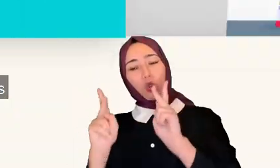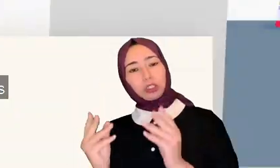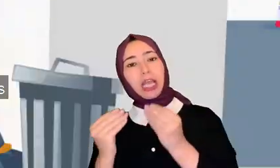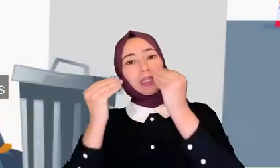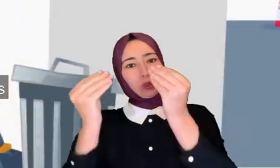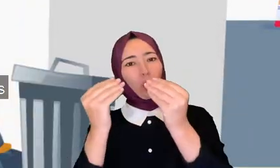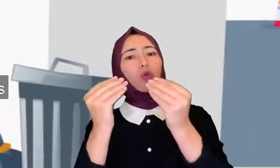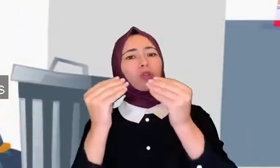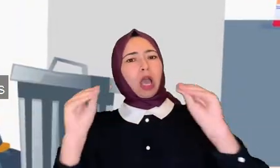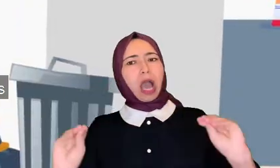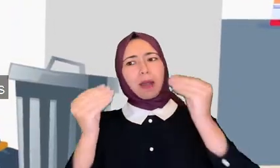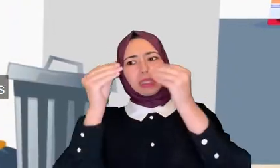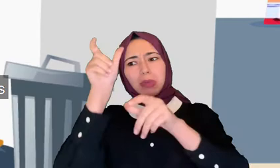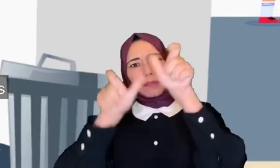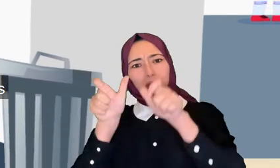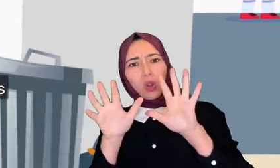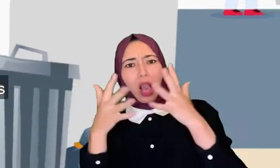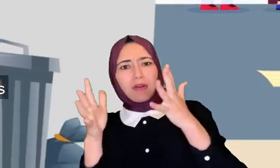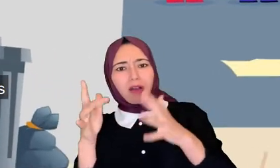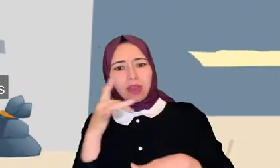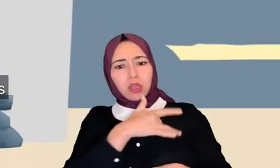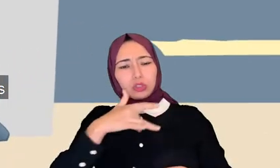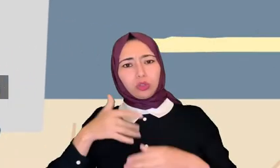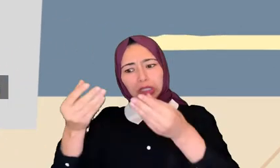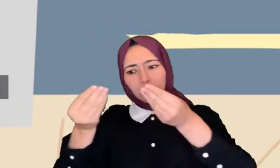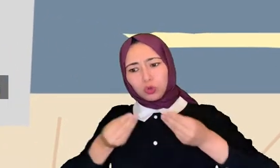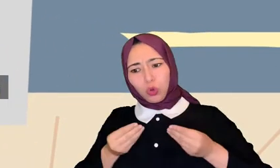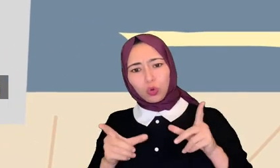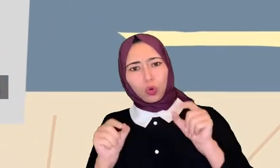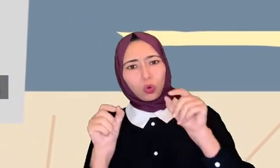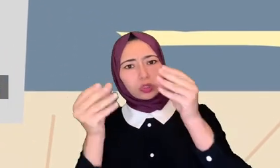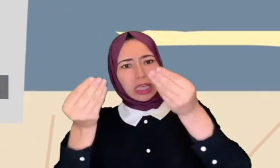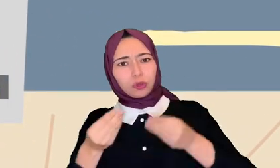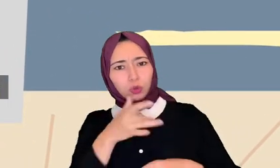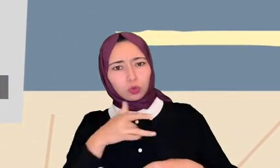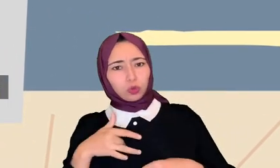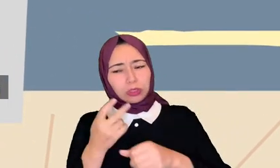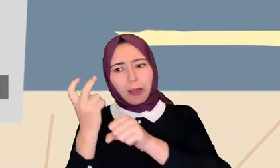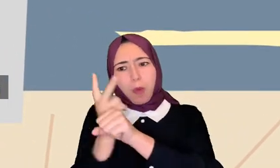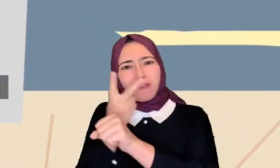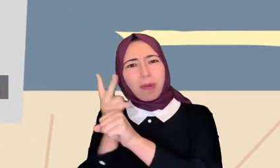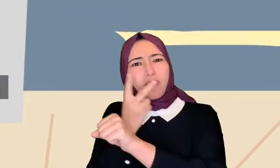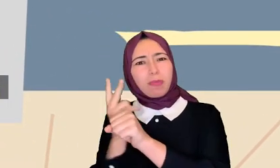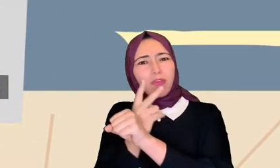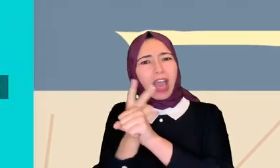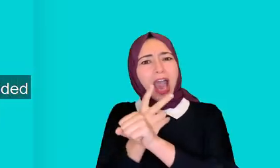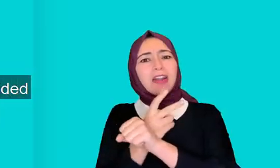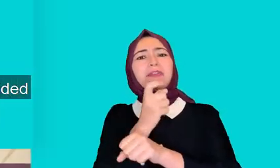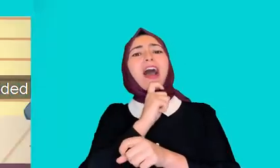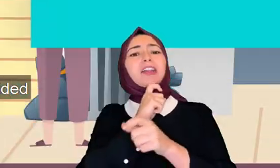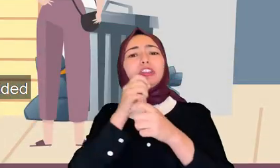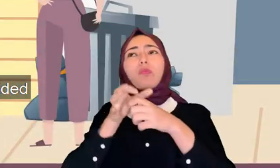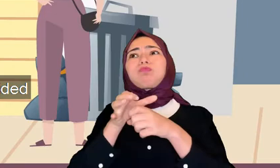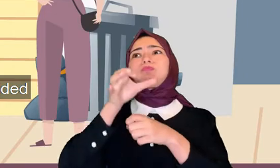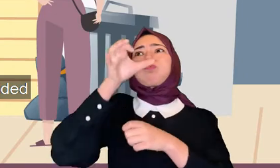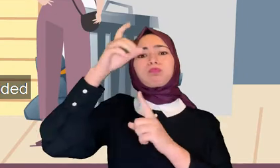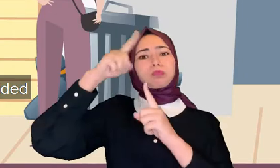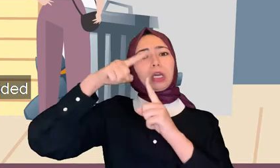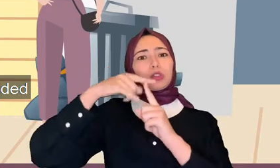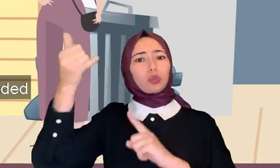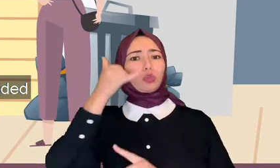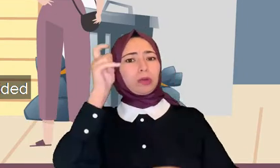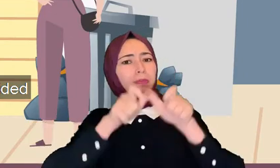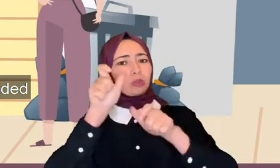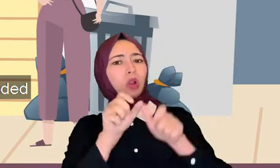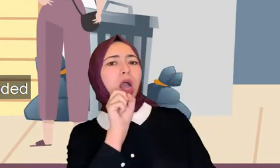اشتركوا في القناة وصحة صغارها وقروا المتساكنين